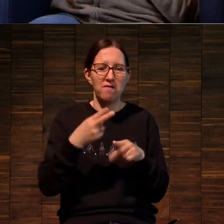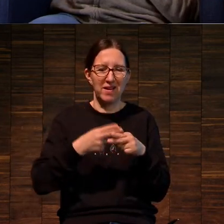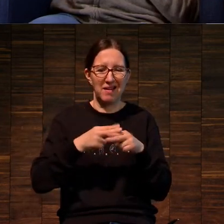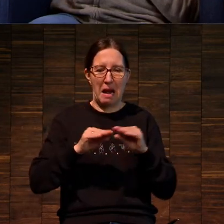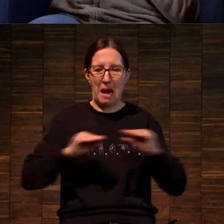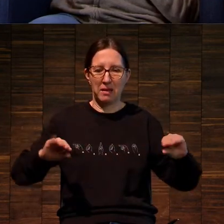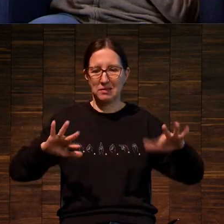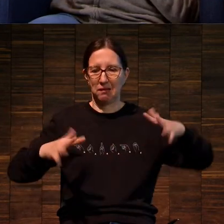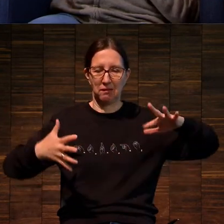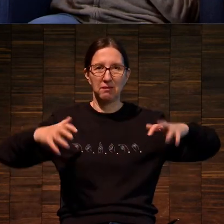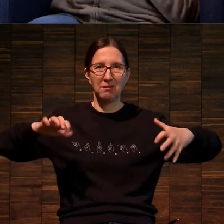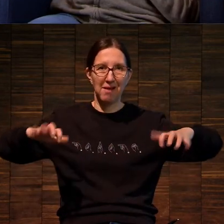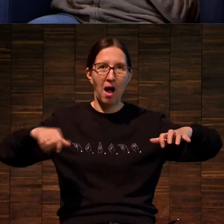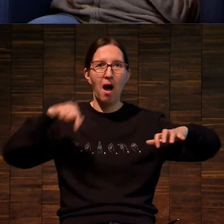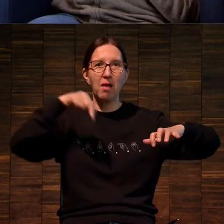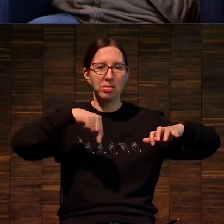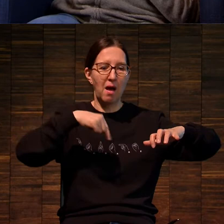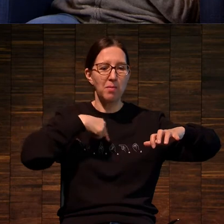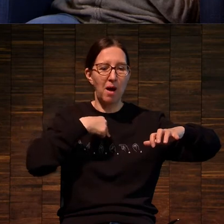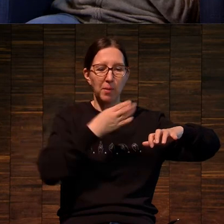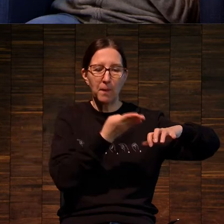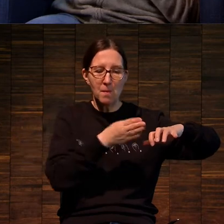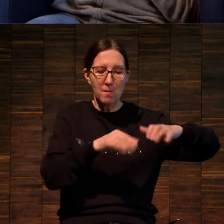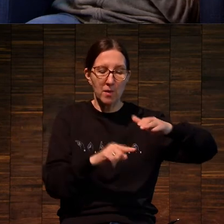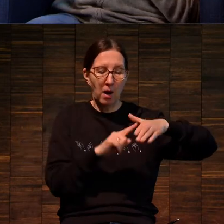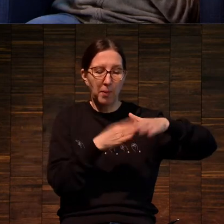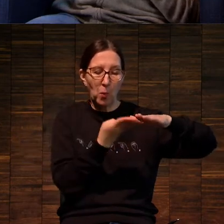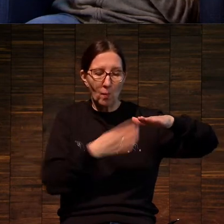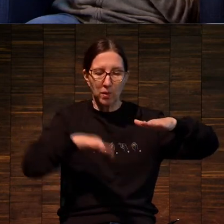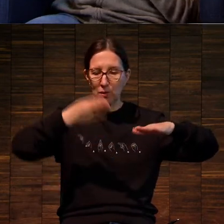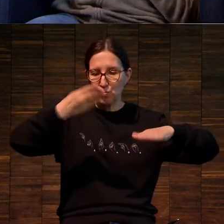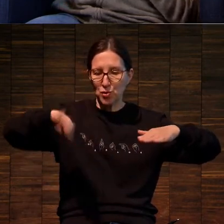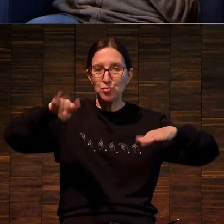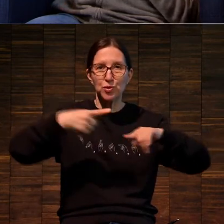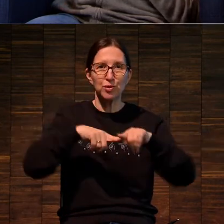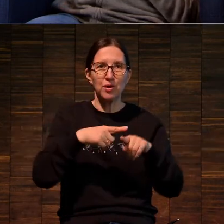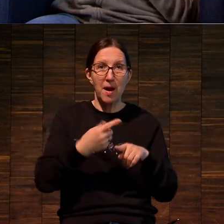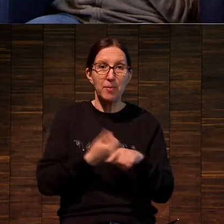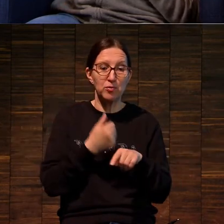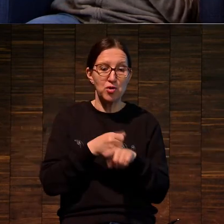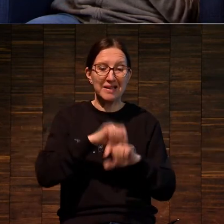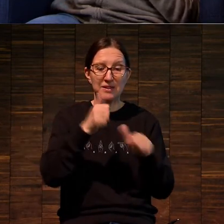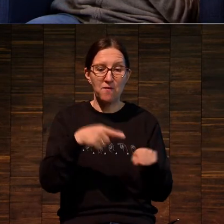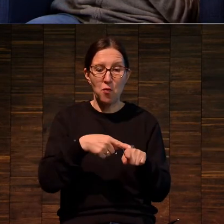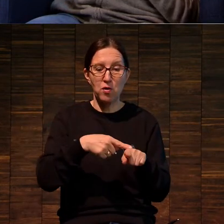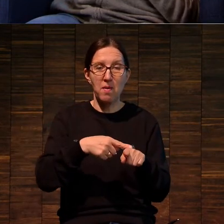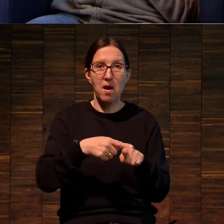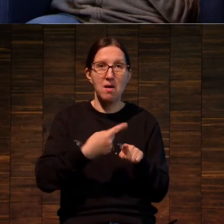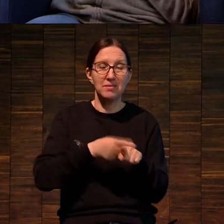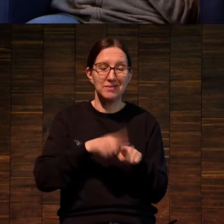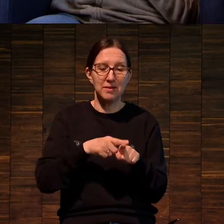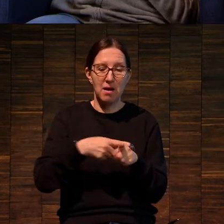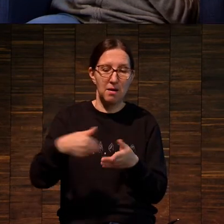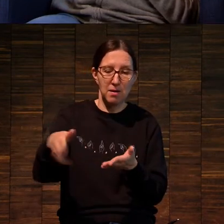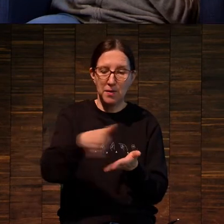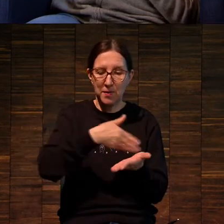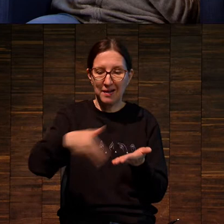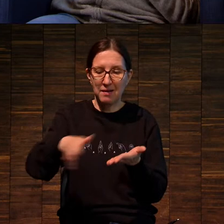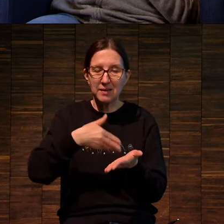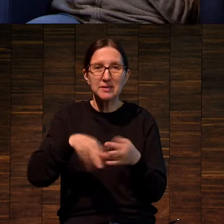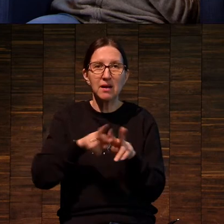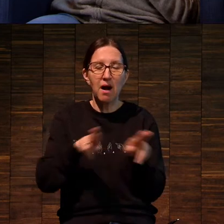эту форму ее красят. То есть она фактически красится как монотипия.